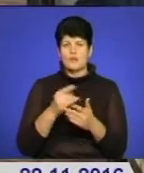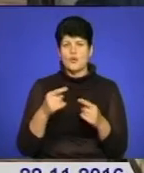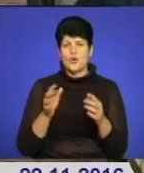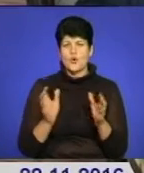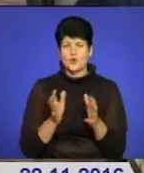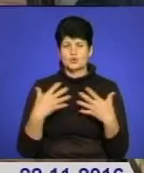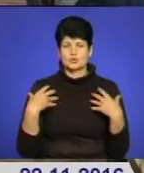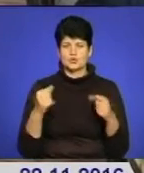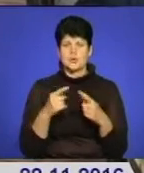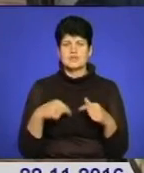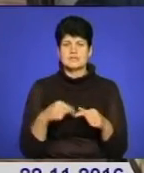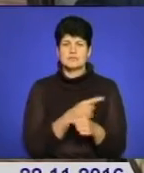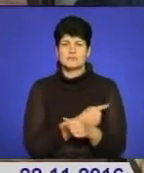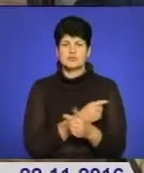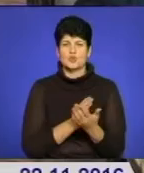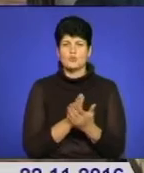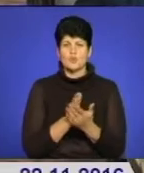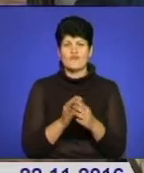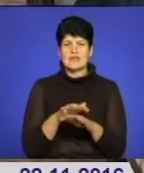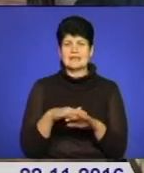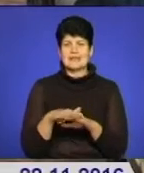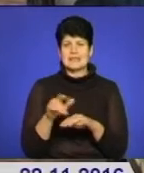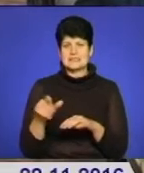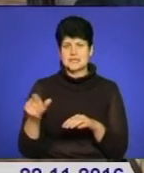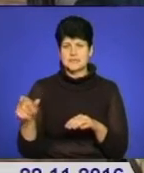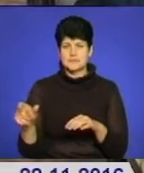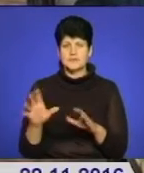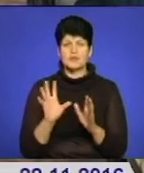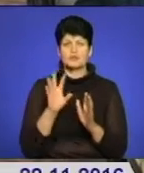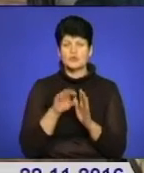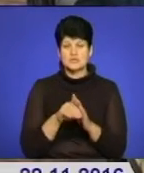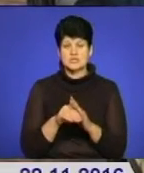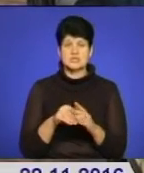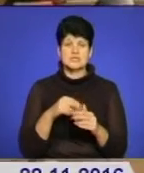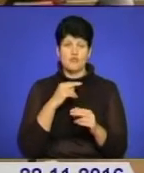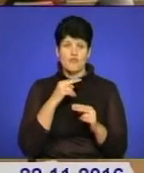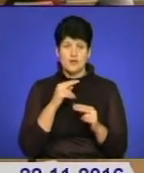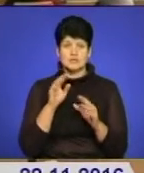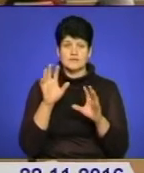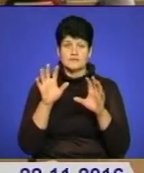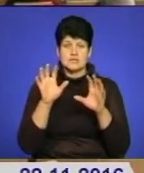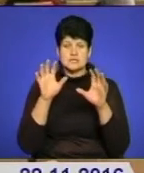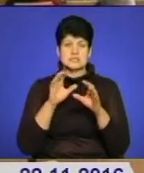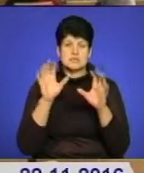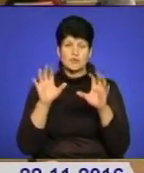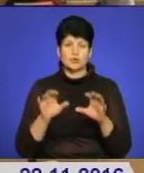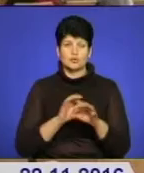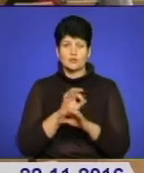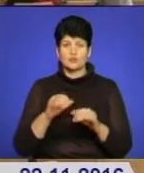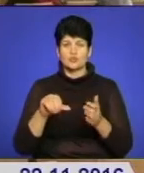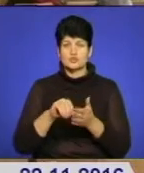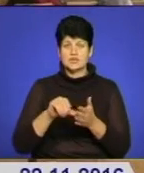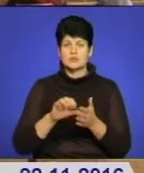реорганізацію медичного обслуговування населення. Вносячі слушні зауваження та пропозиції до законопроєктів, учасники Круглого столу були